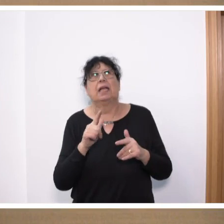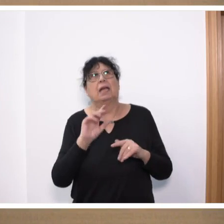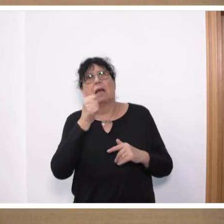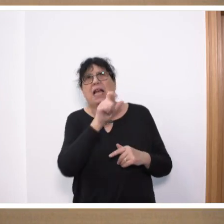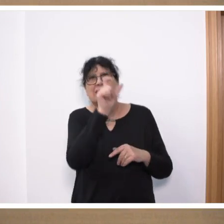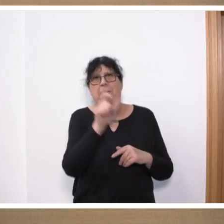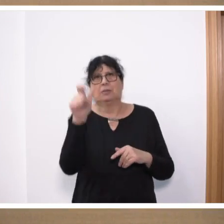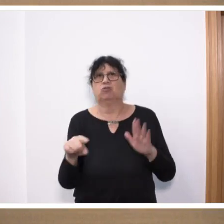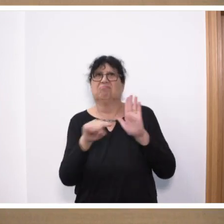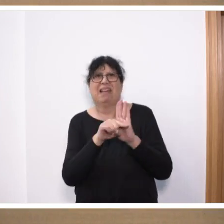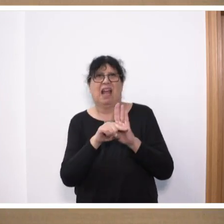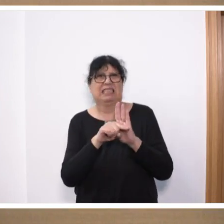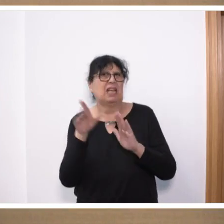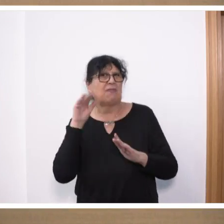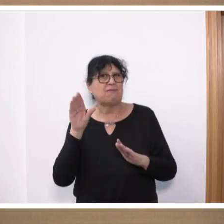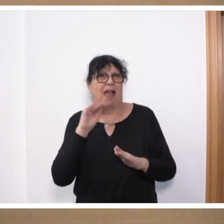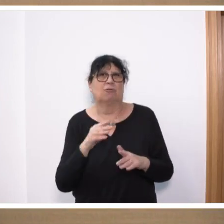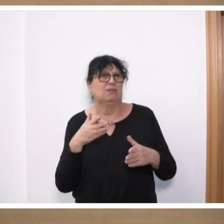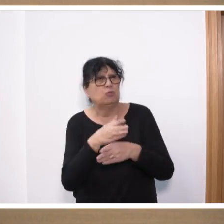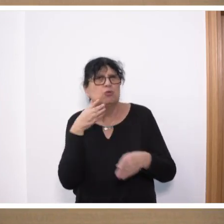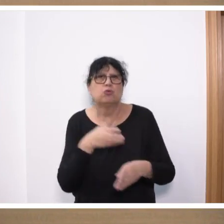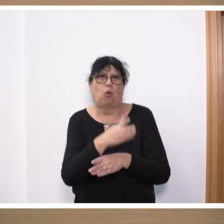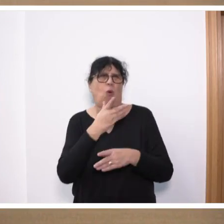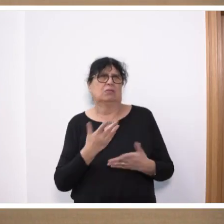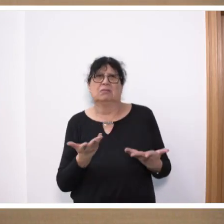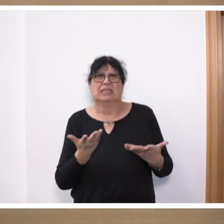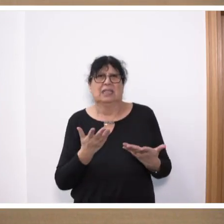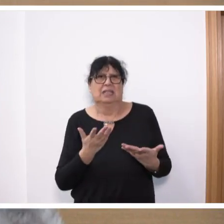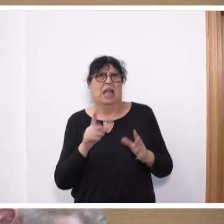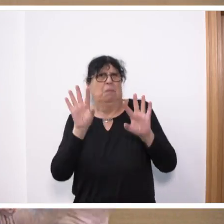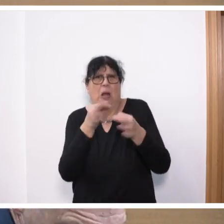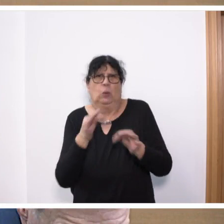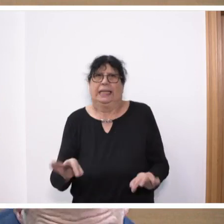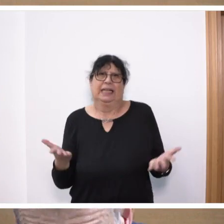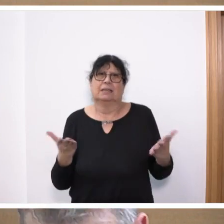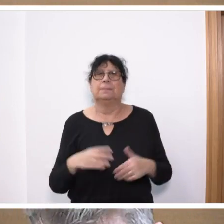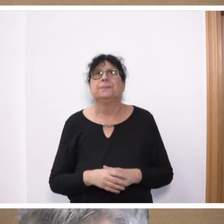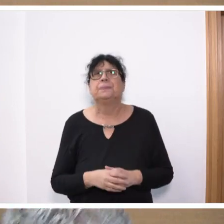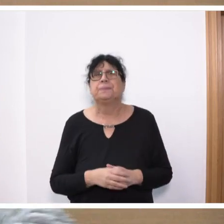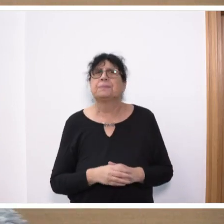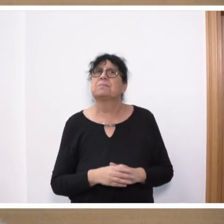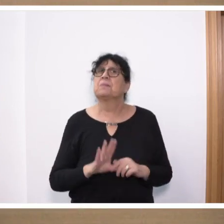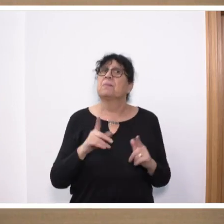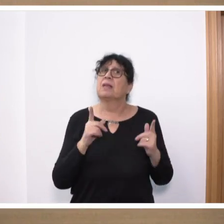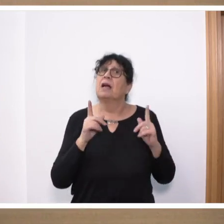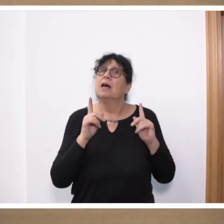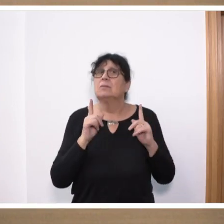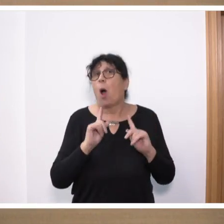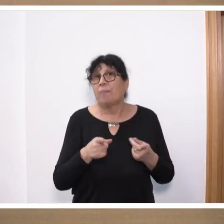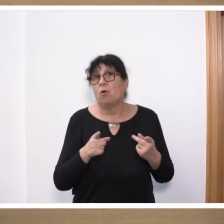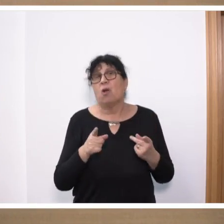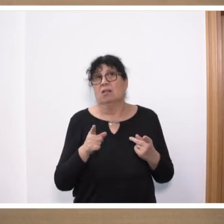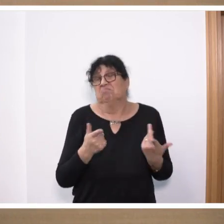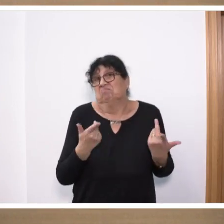negativ behaftet, weil er wird als störend und in vielen Fällen als völlig überflüssig empfunden. Dabei ist natürlich völlig